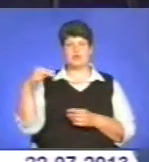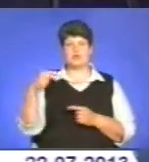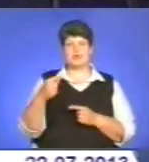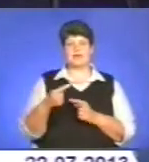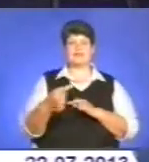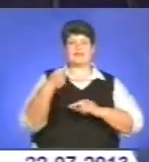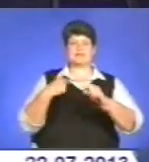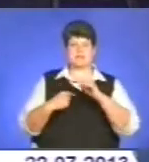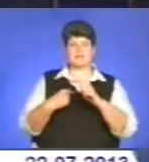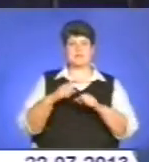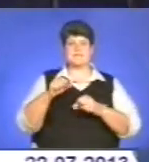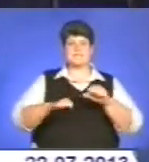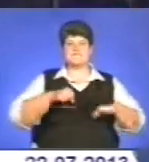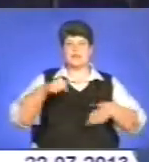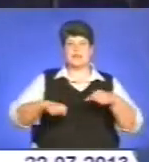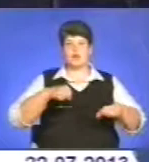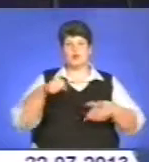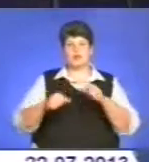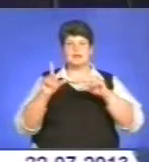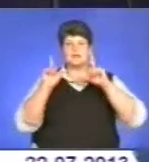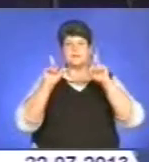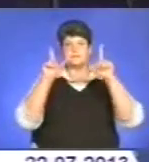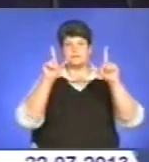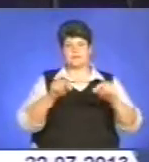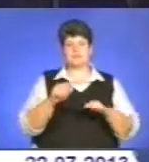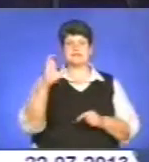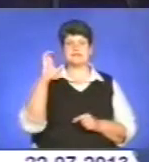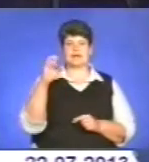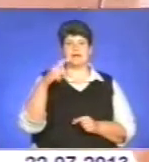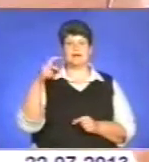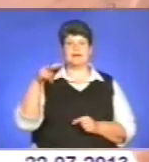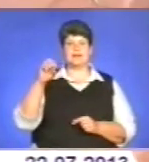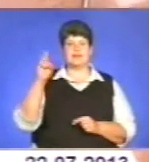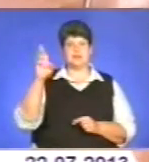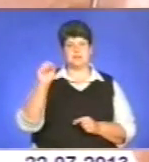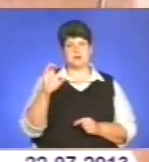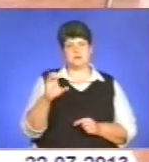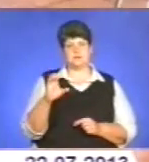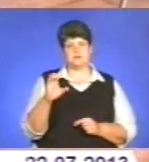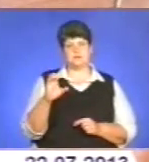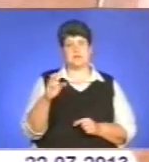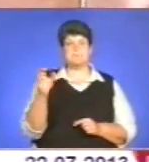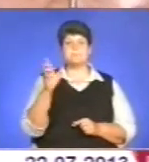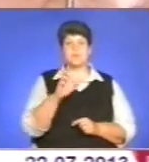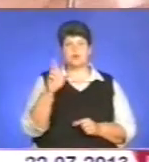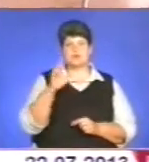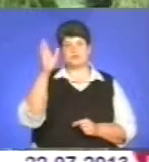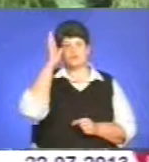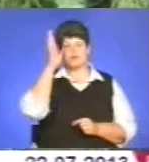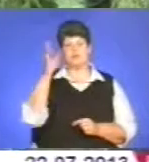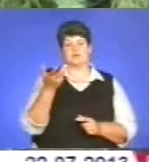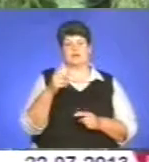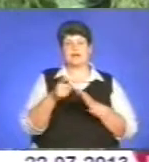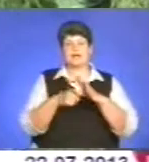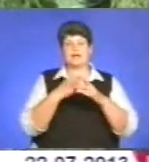велосипеді. Таку подорож здійснив краянин Сергій Хлєбас. Біолог за освітою і краєзнавець душі